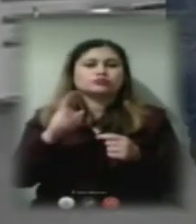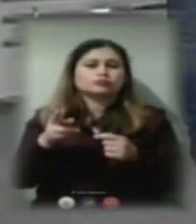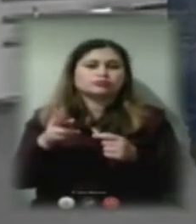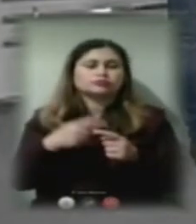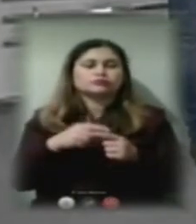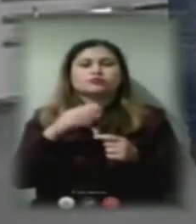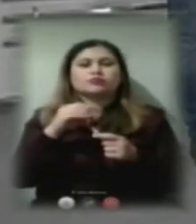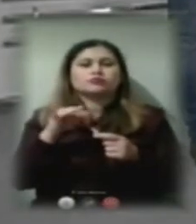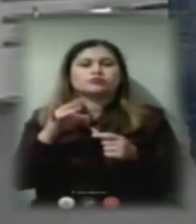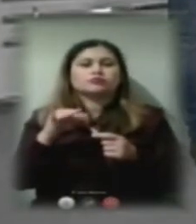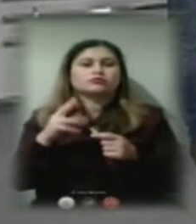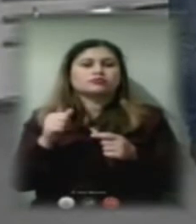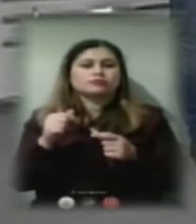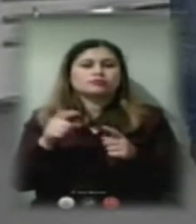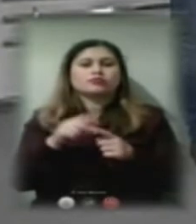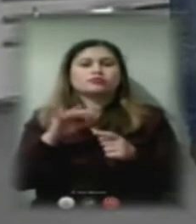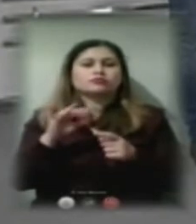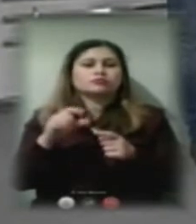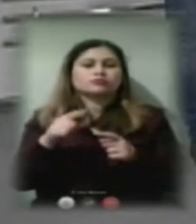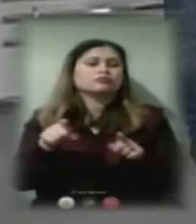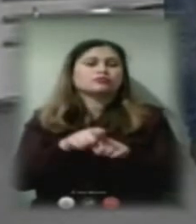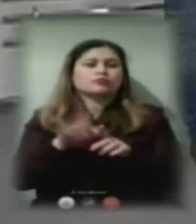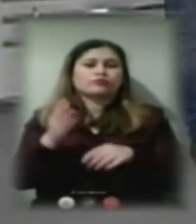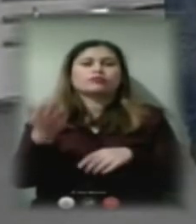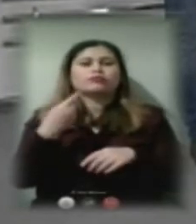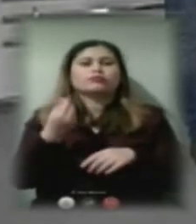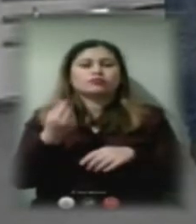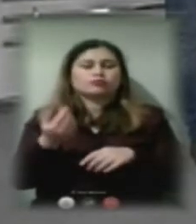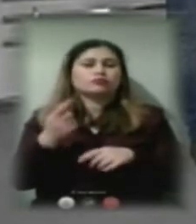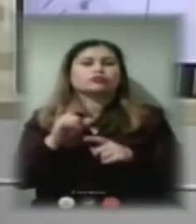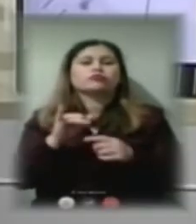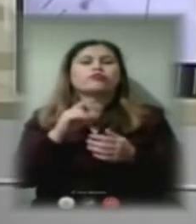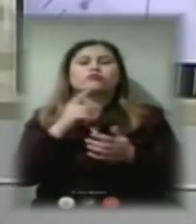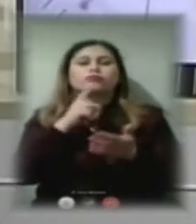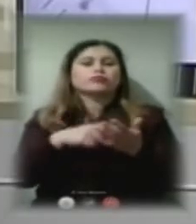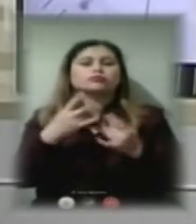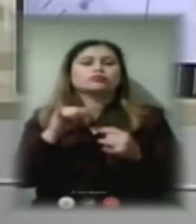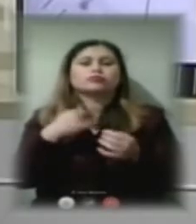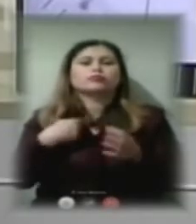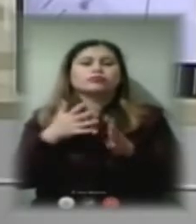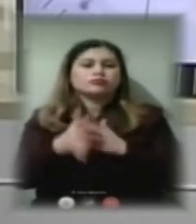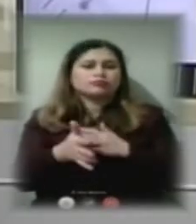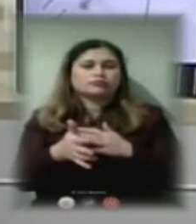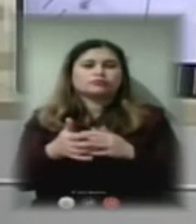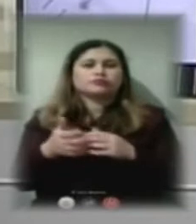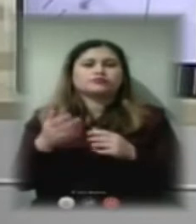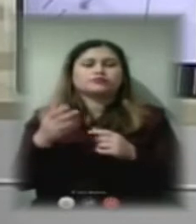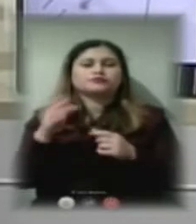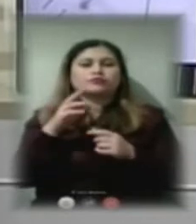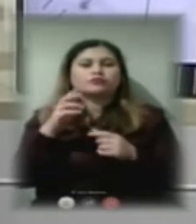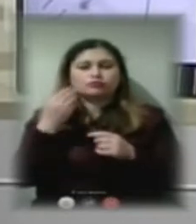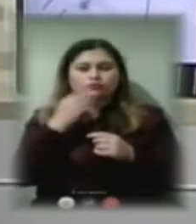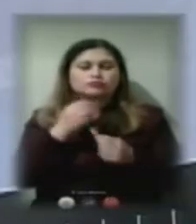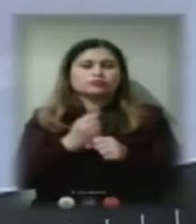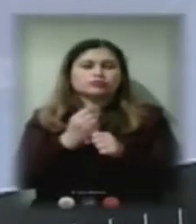практично підходу така ж сама, дайте гроші і не питайте, куди ми витратили. Реєструйте. Поки для